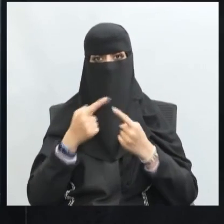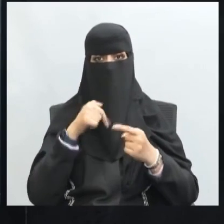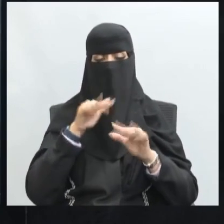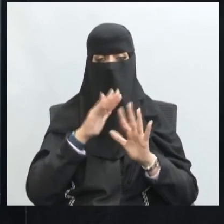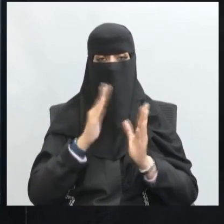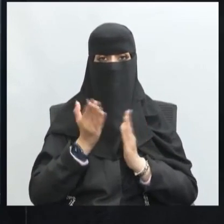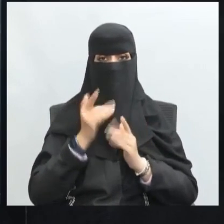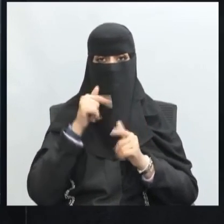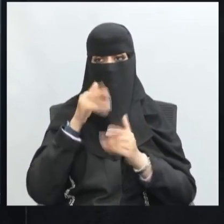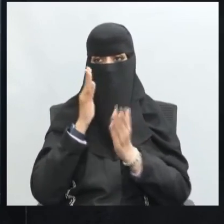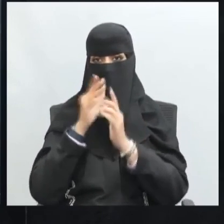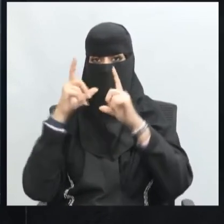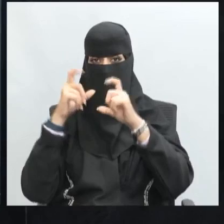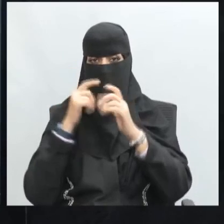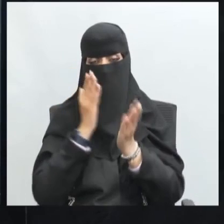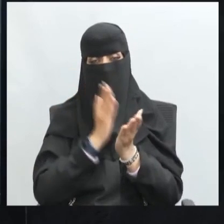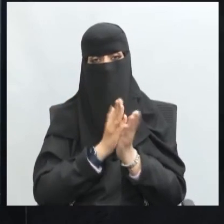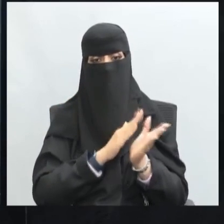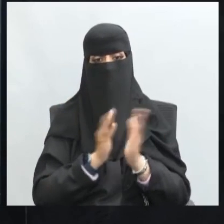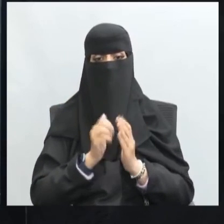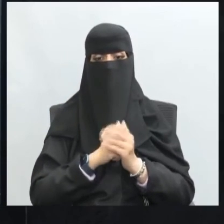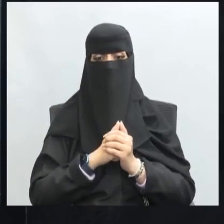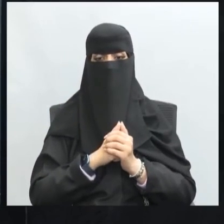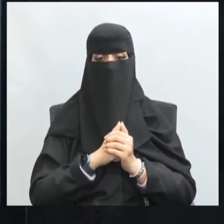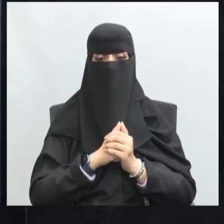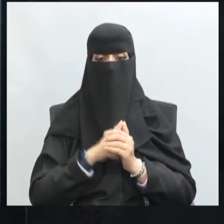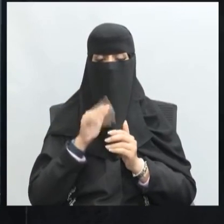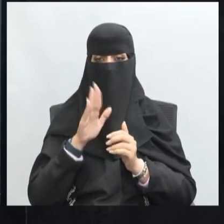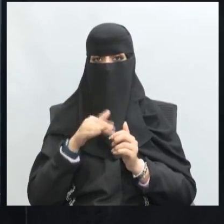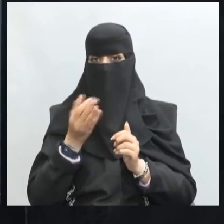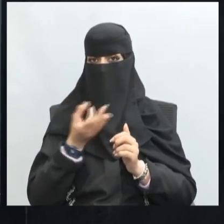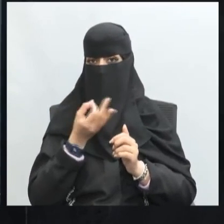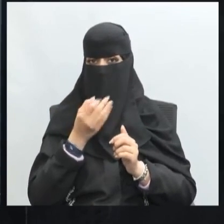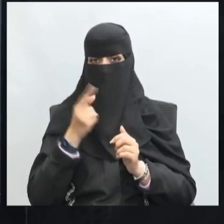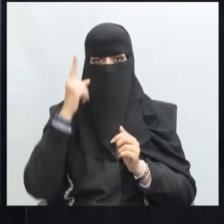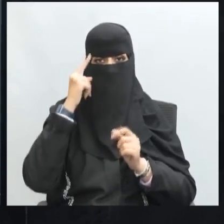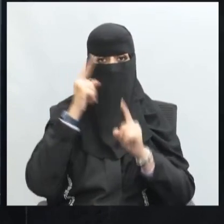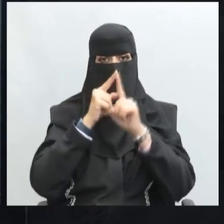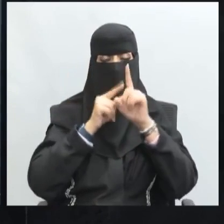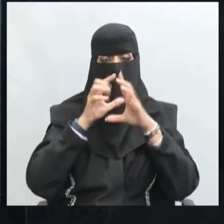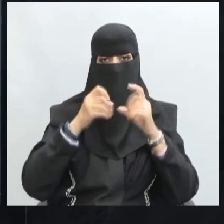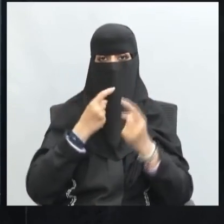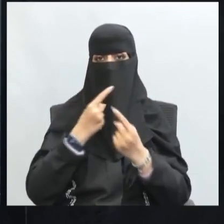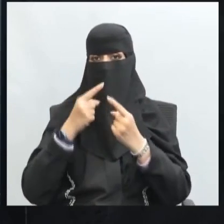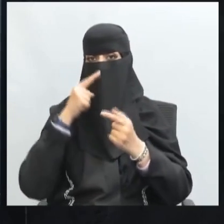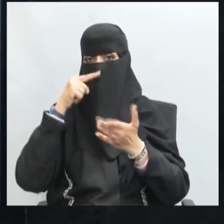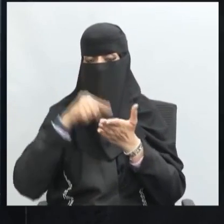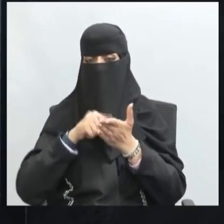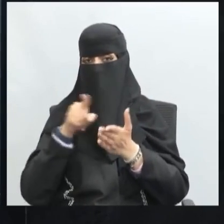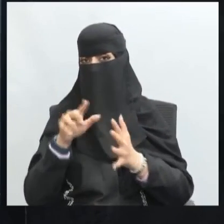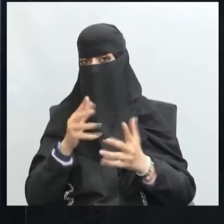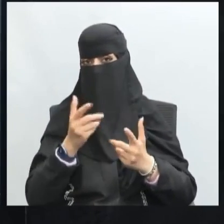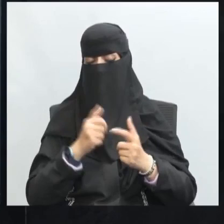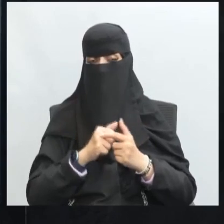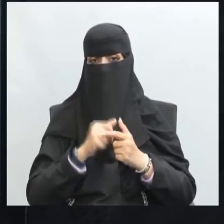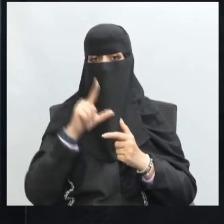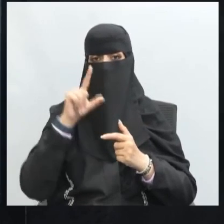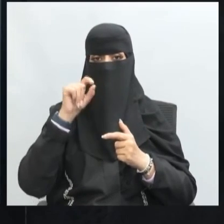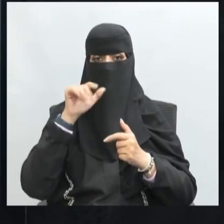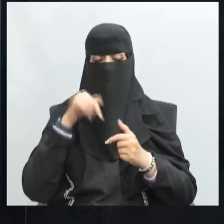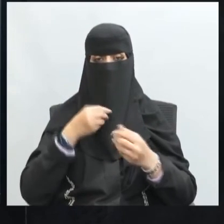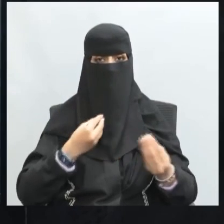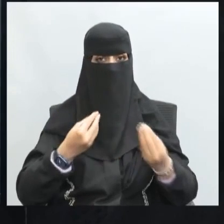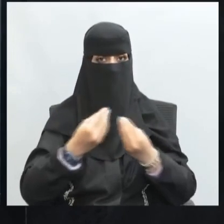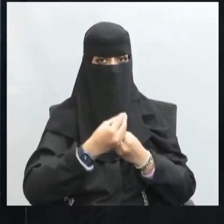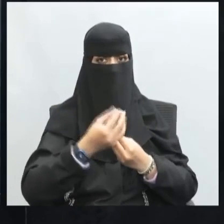بالشكل وبالصورة الصحيحة إذن تحدثنا عن مفهوم الحوار وعرفنا أنه أحسنتم